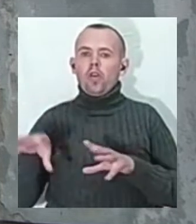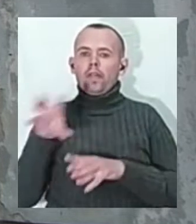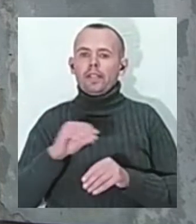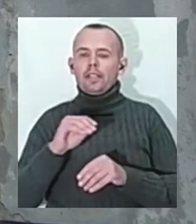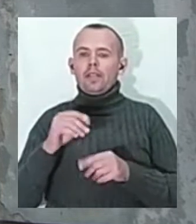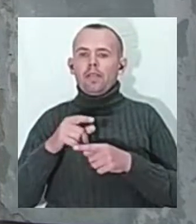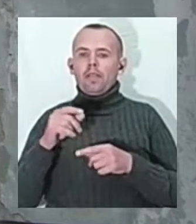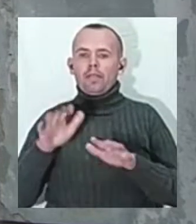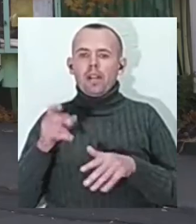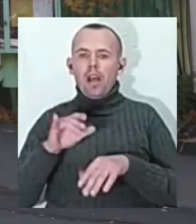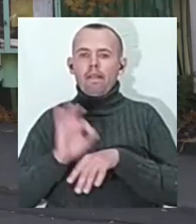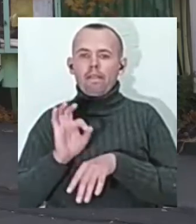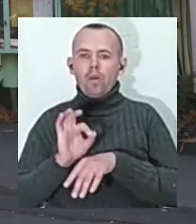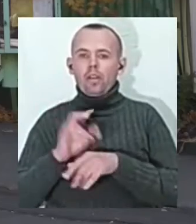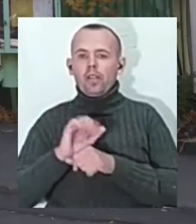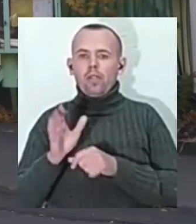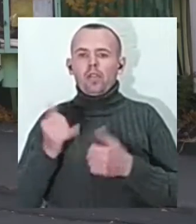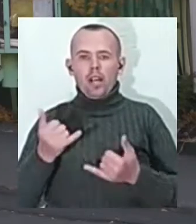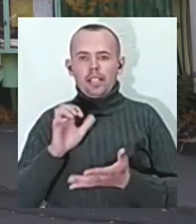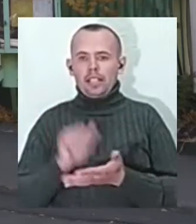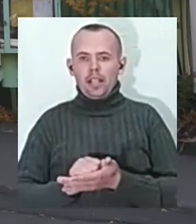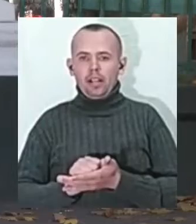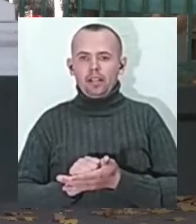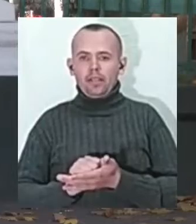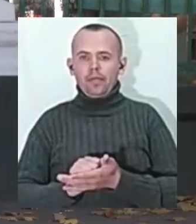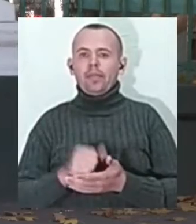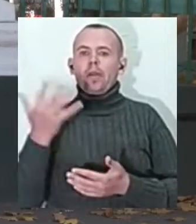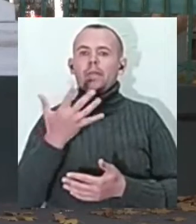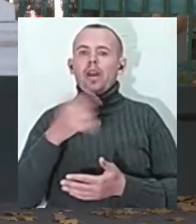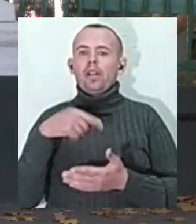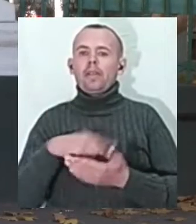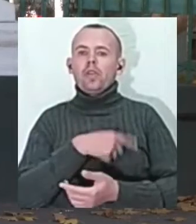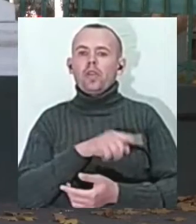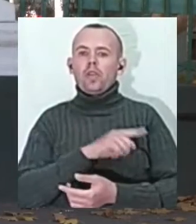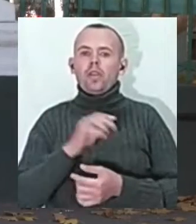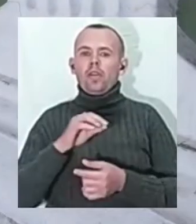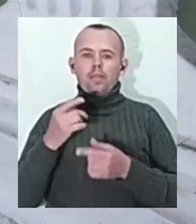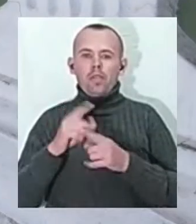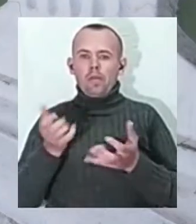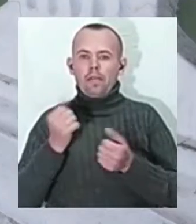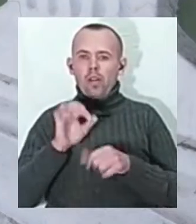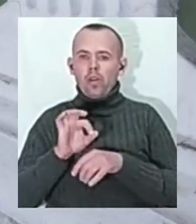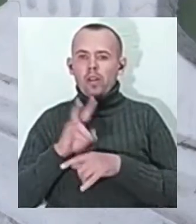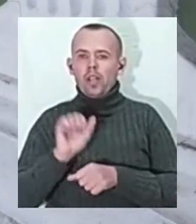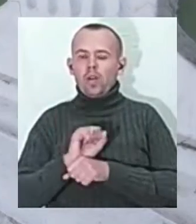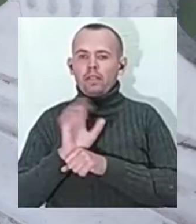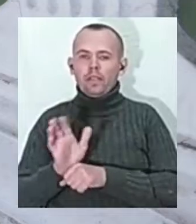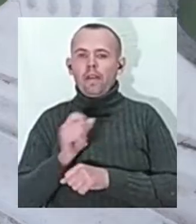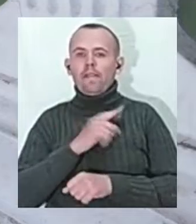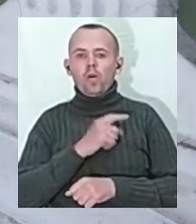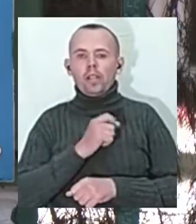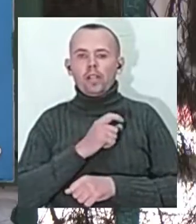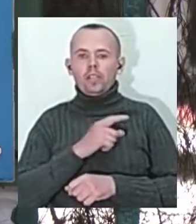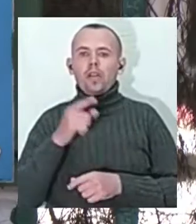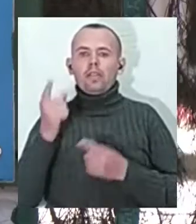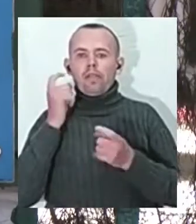коронавірус наразі зайняті. П'ята міська лікарня – одна з опорних для прийому хворих на коронавірус в Одесі. За інформацією міськради,